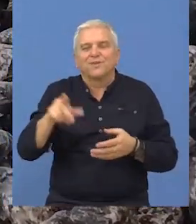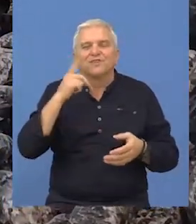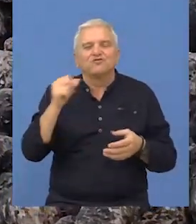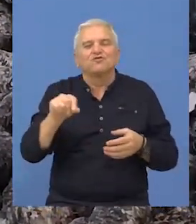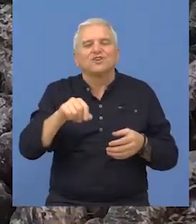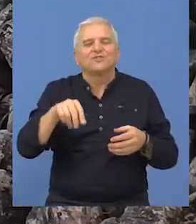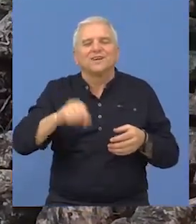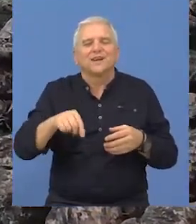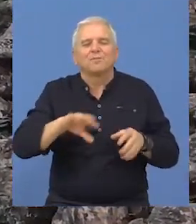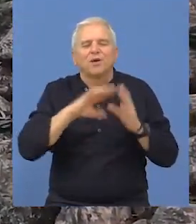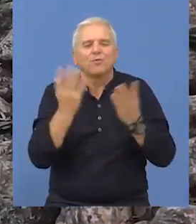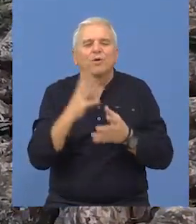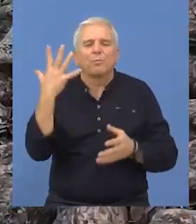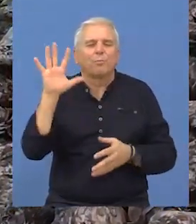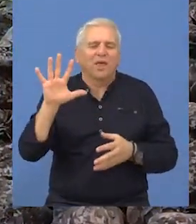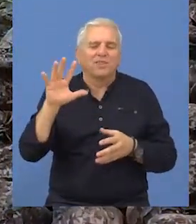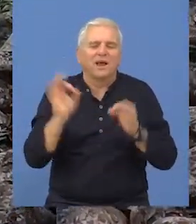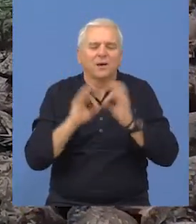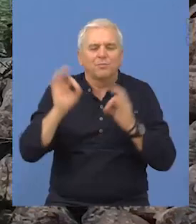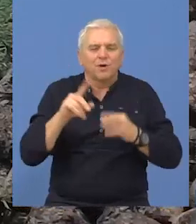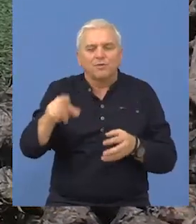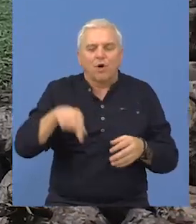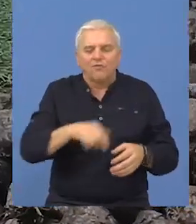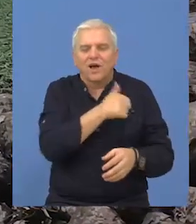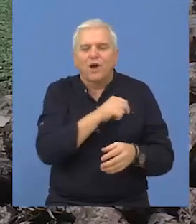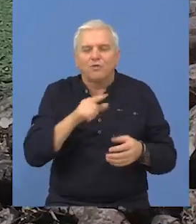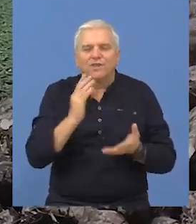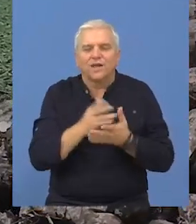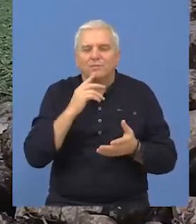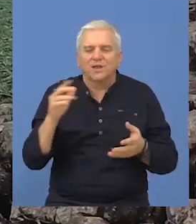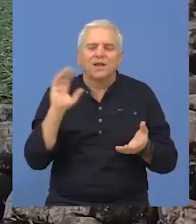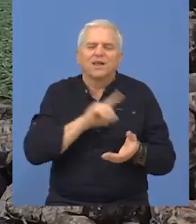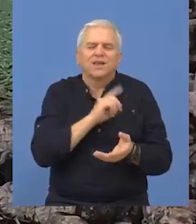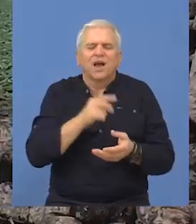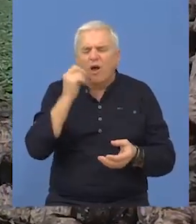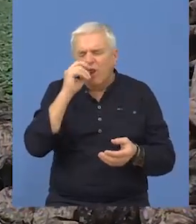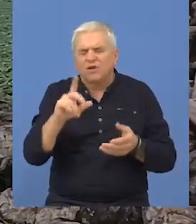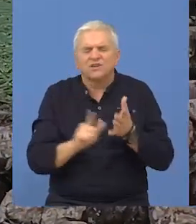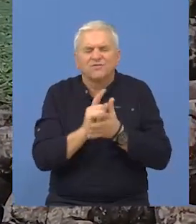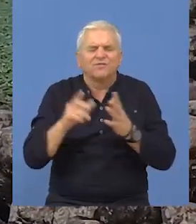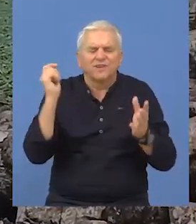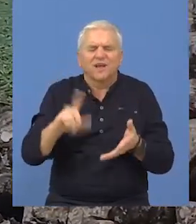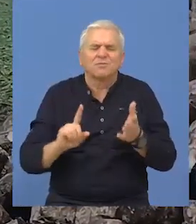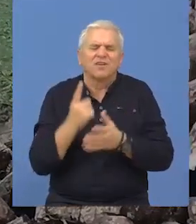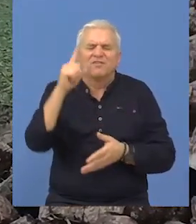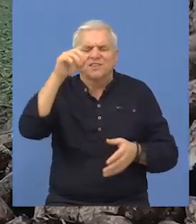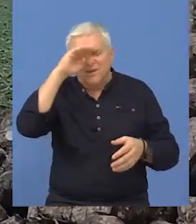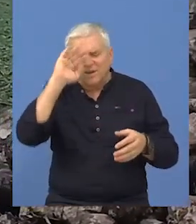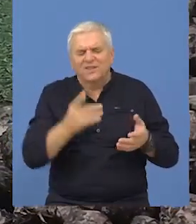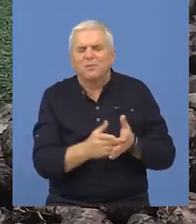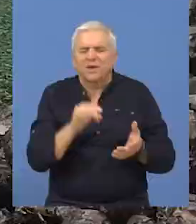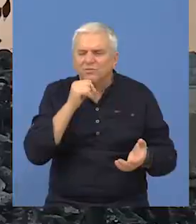obradivoj površini šećerna repa zauzima oko 5 od 100. Ona je tokom ove godine bila izložena najrazličitijim